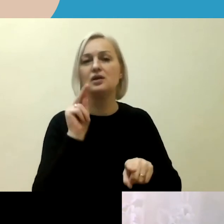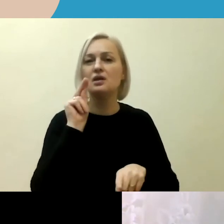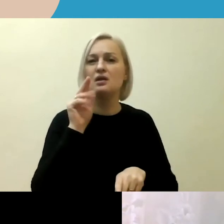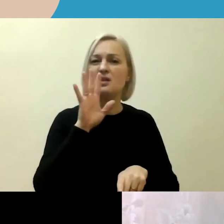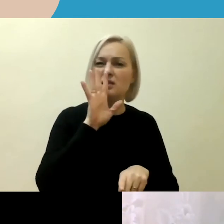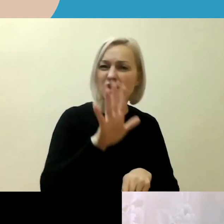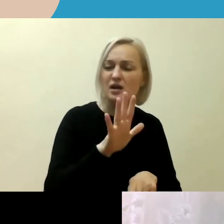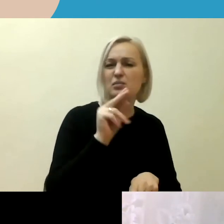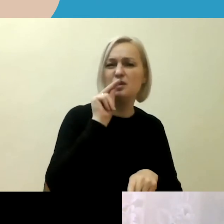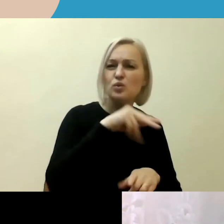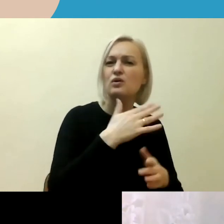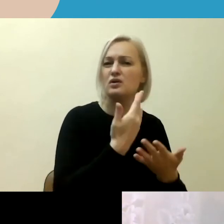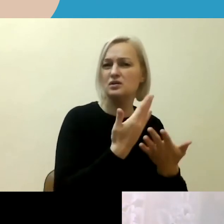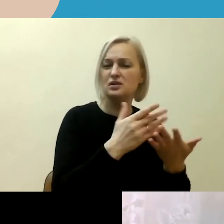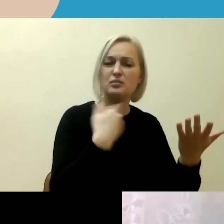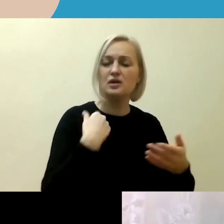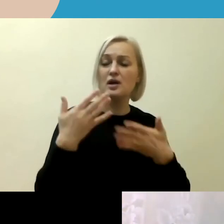bendrauti su nukentėjusiais.